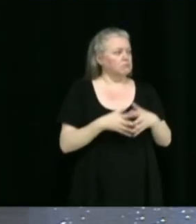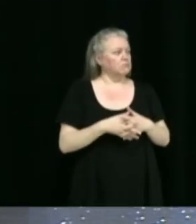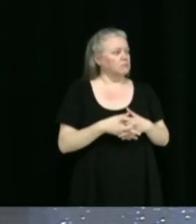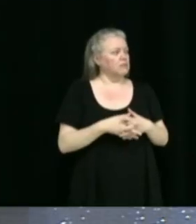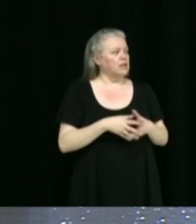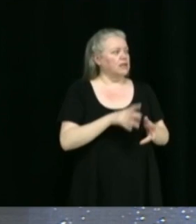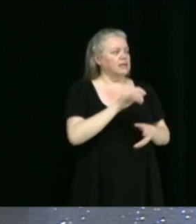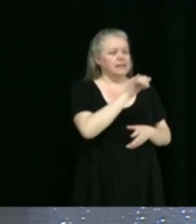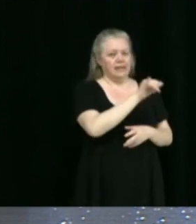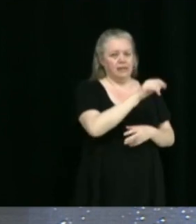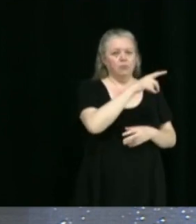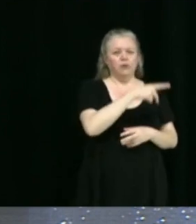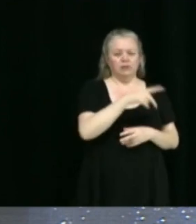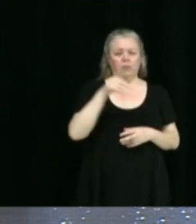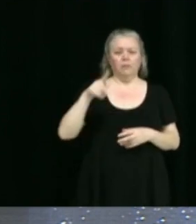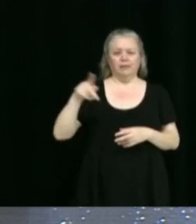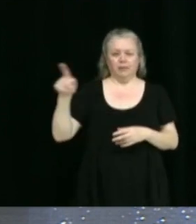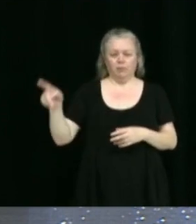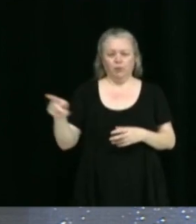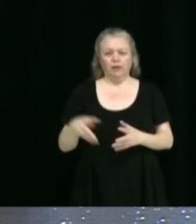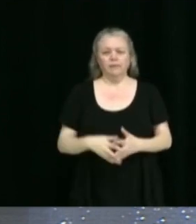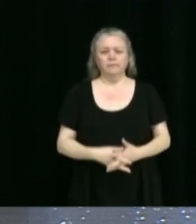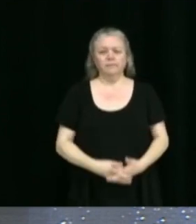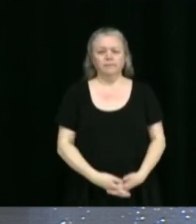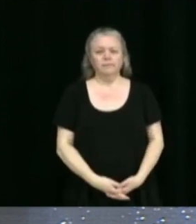Yannick Poisson, Patrick Paulin.